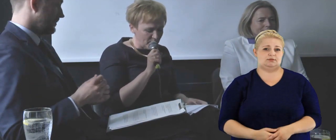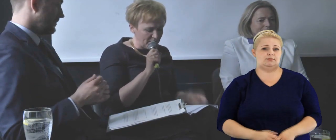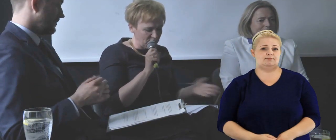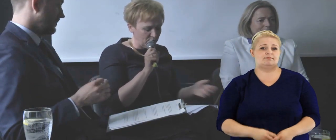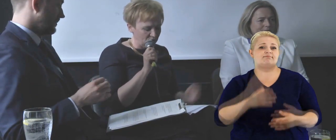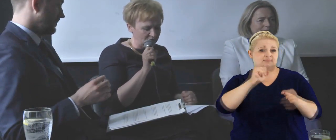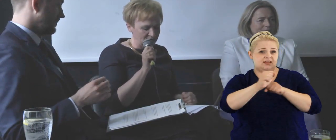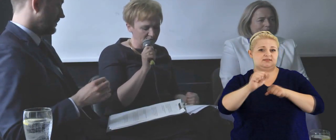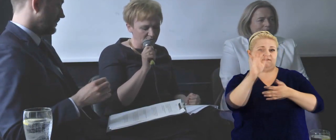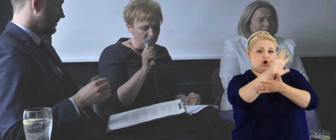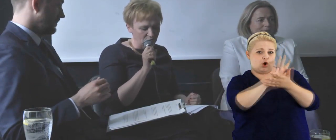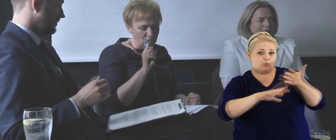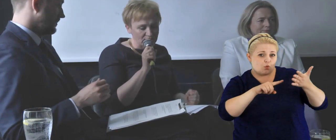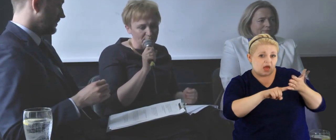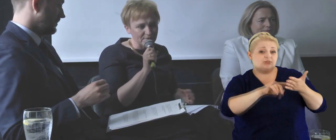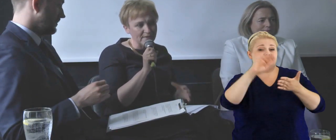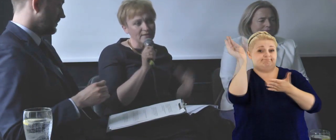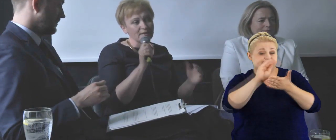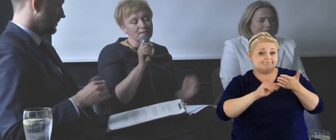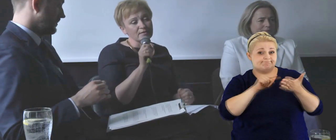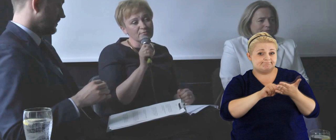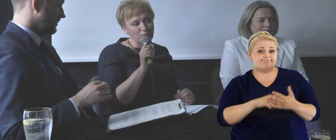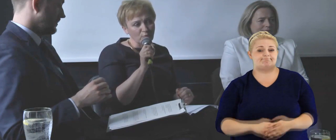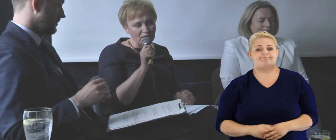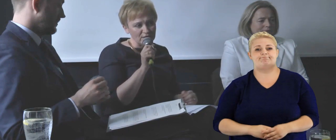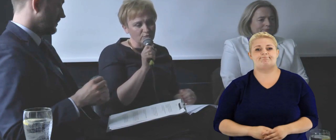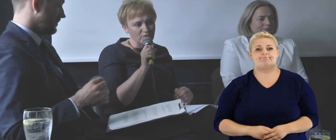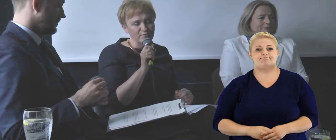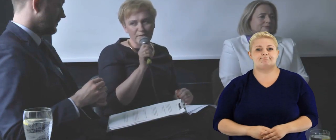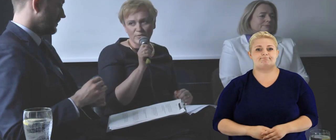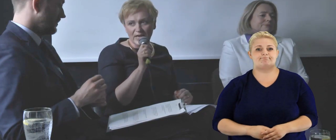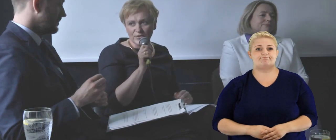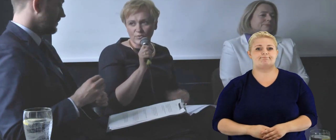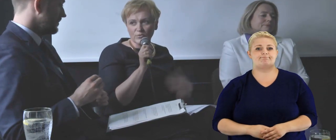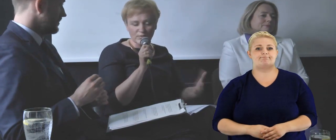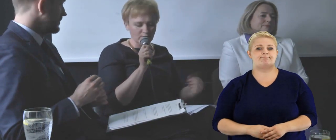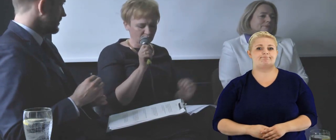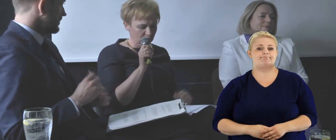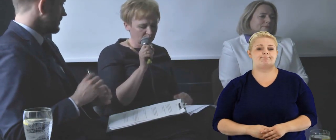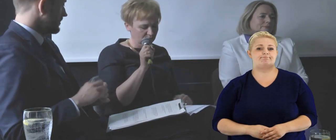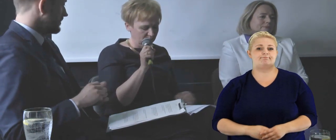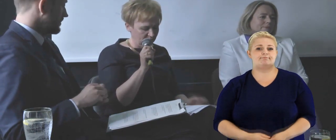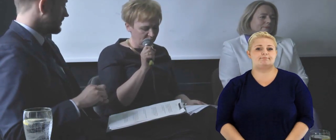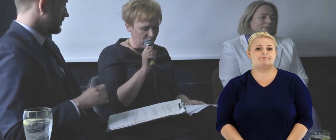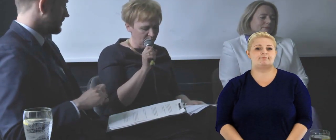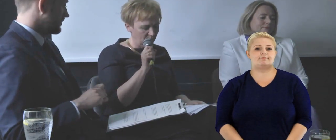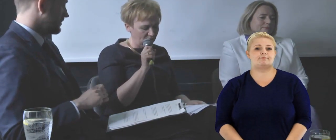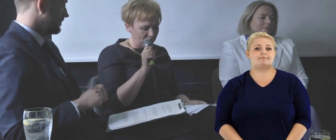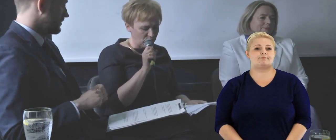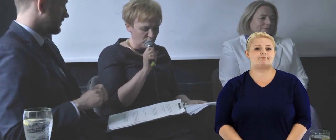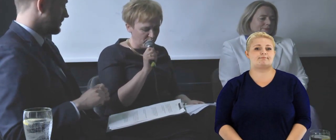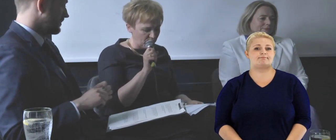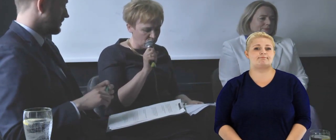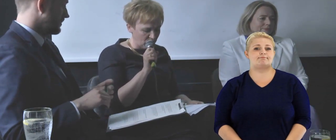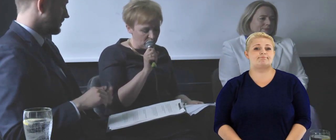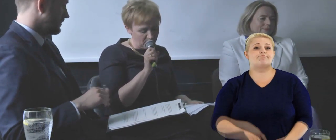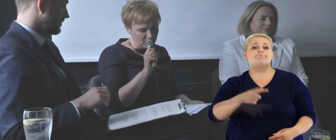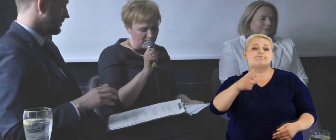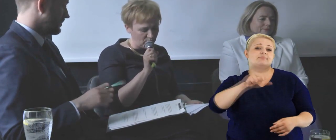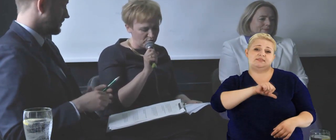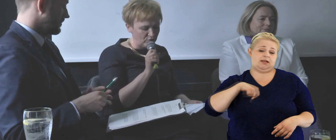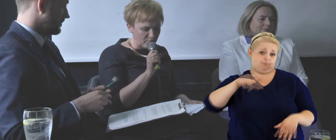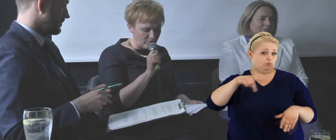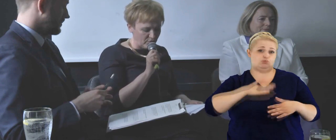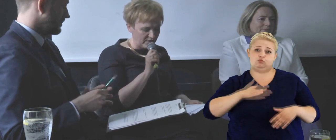Państwa może zobaczyć, bo to jest dostępne, formularze, które wypełniają poddając się obowiązku,